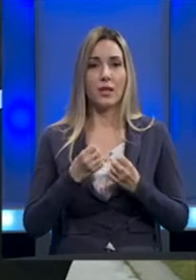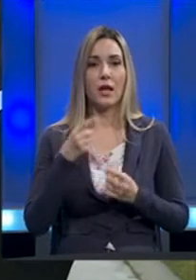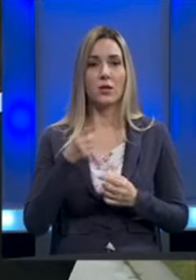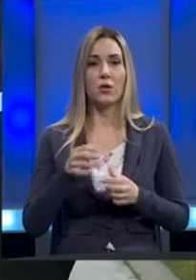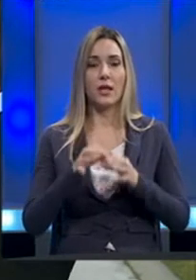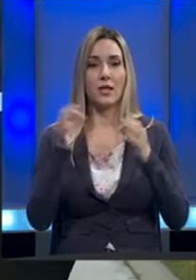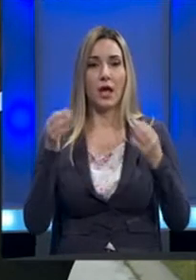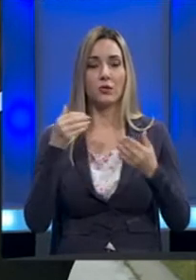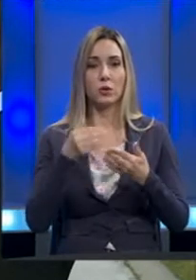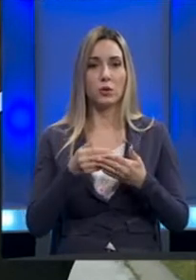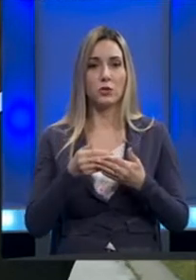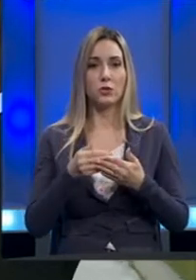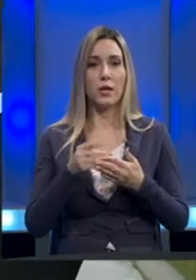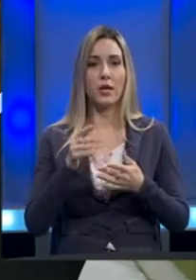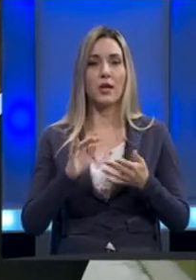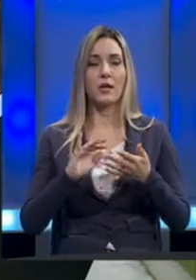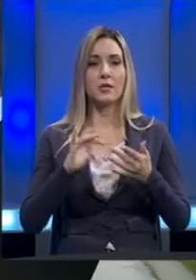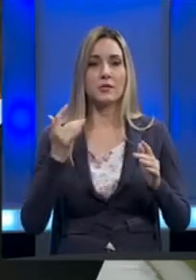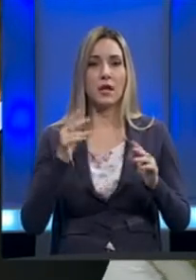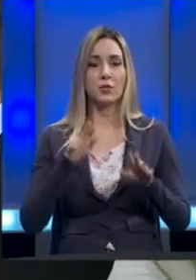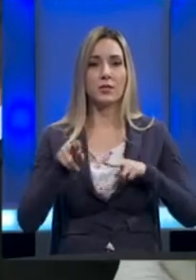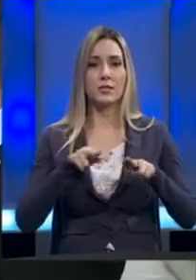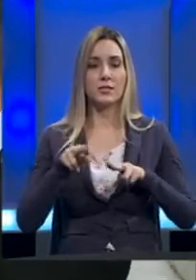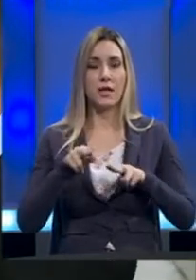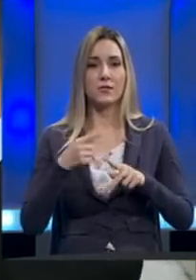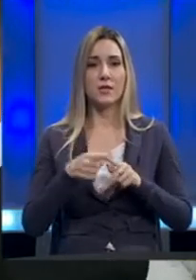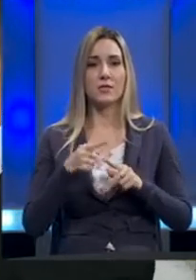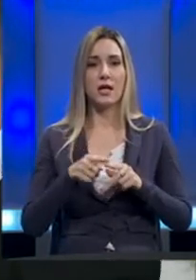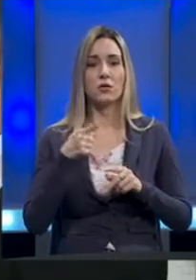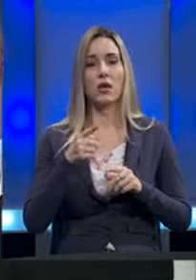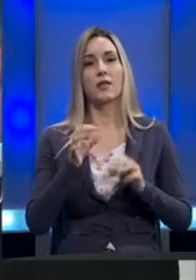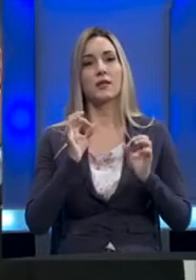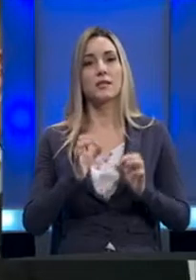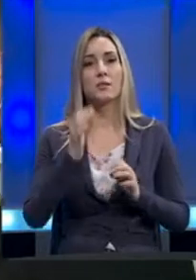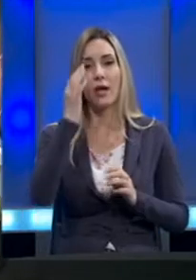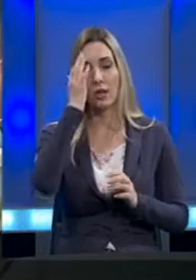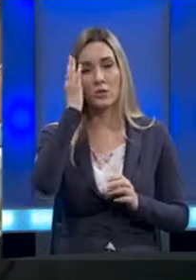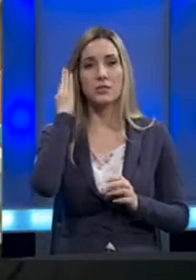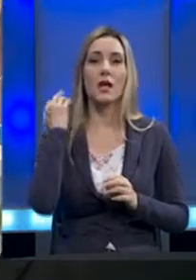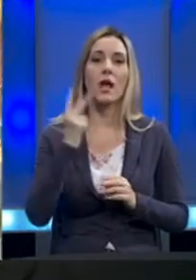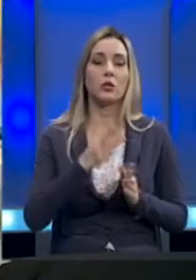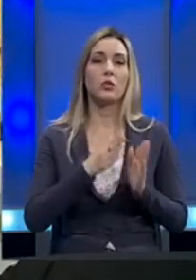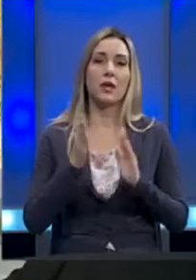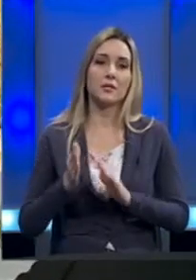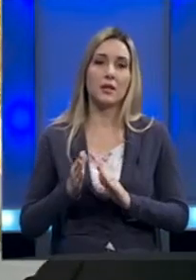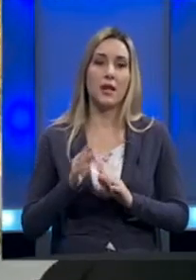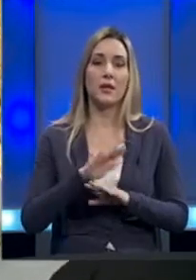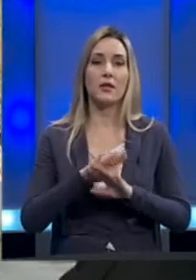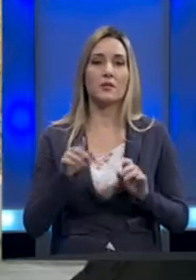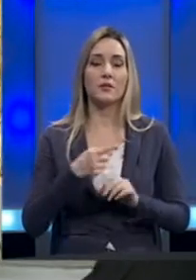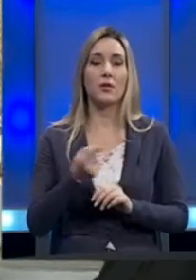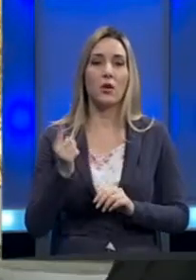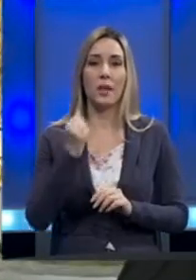on je javno dostupan na sajtu ministarstva iz razloga prije svega transparentnosti, a s druge strane da svi na